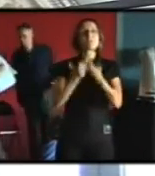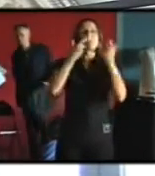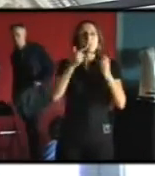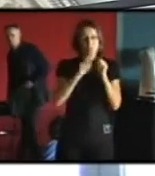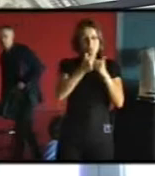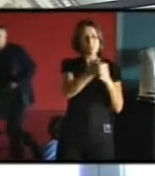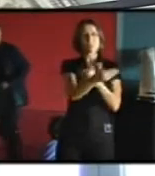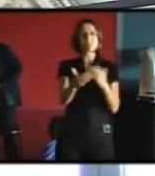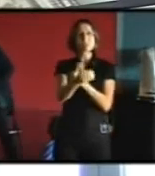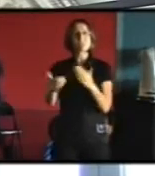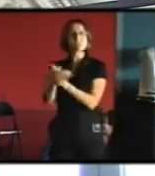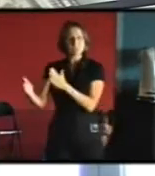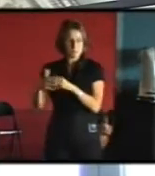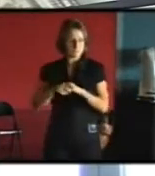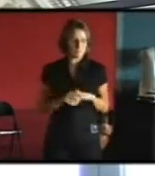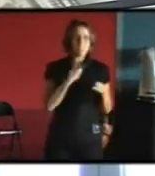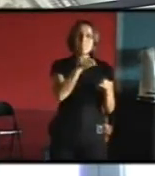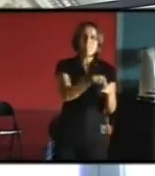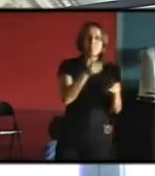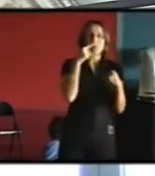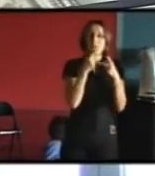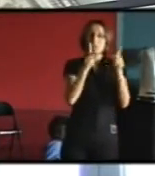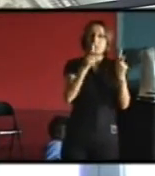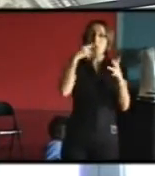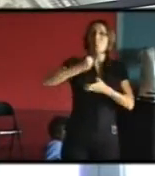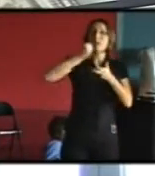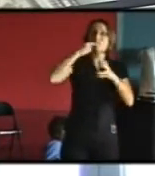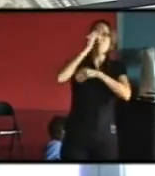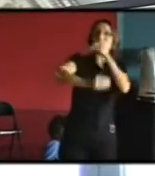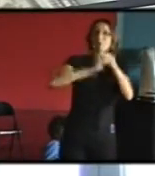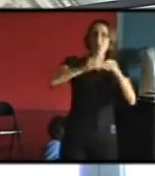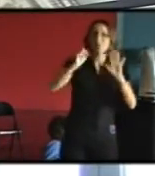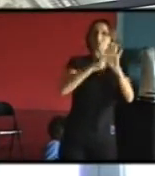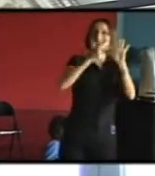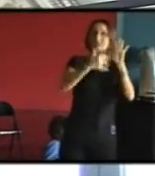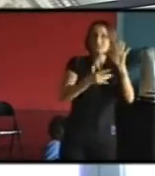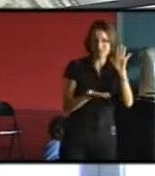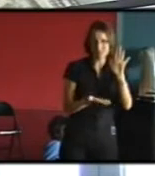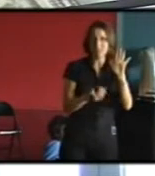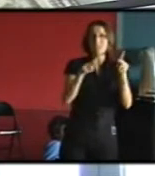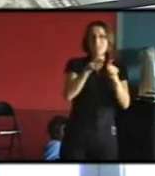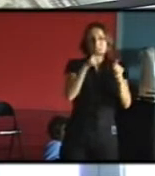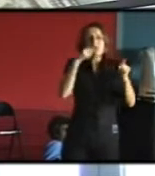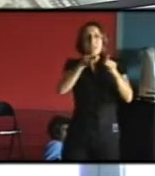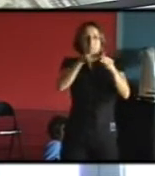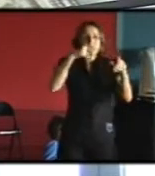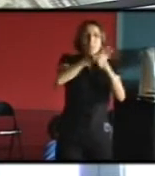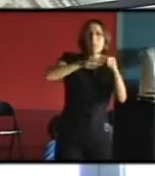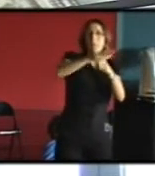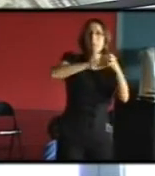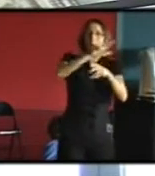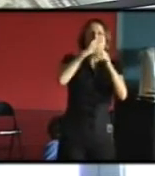catégorie il y a la ville patrimoine mondial et plus particulièrement le secteur sauvegardé